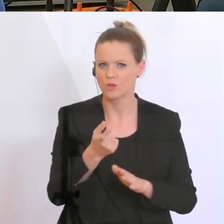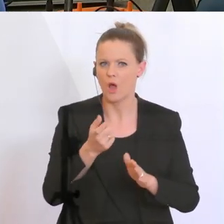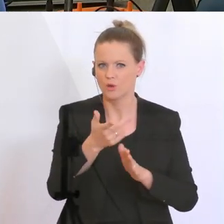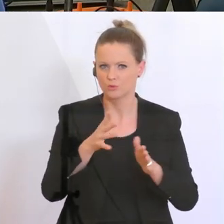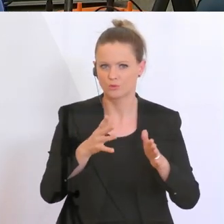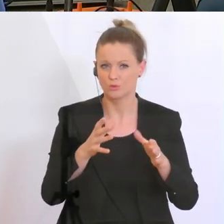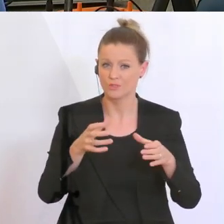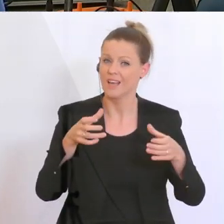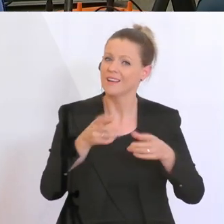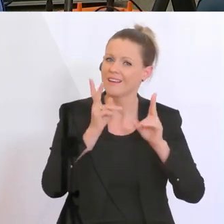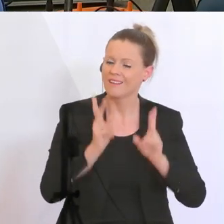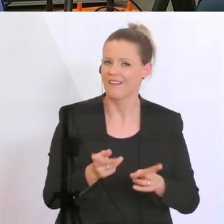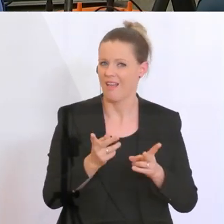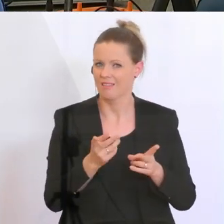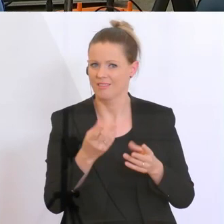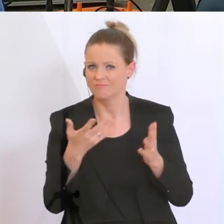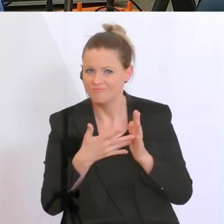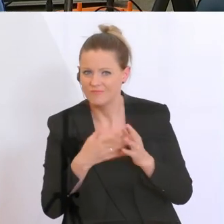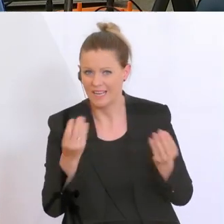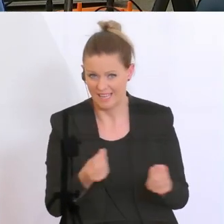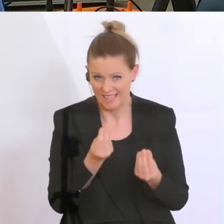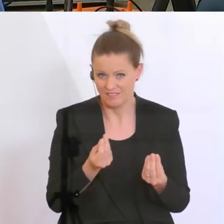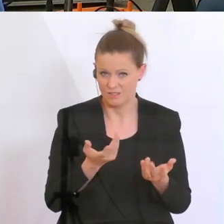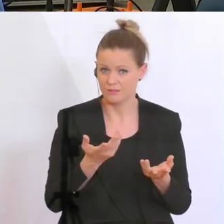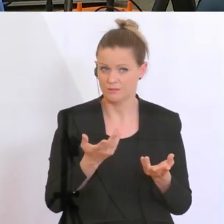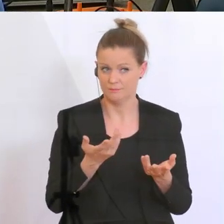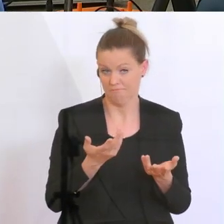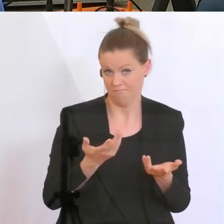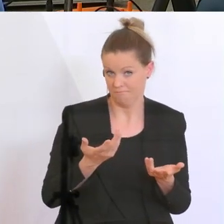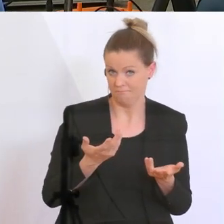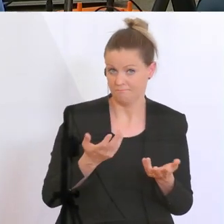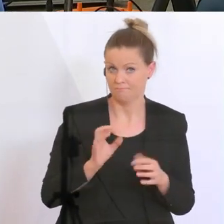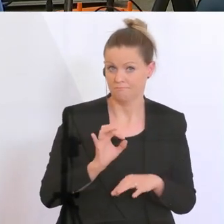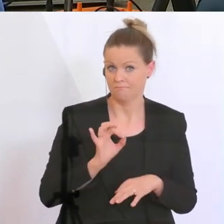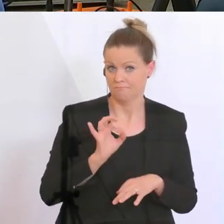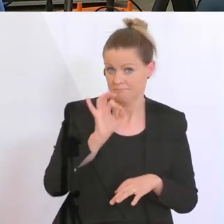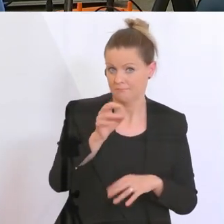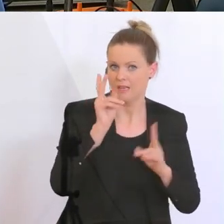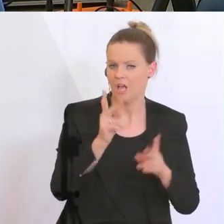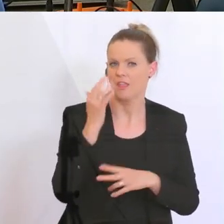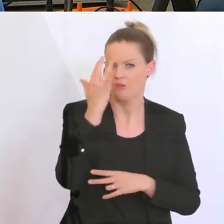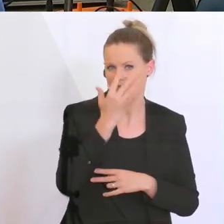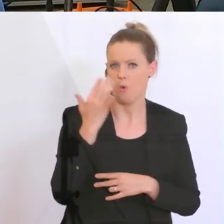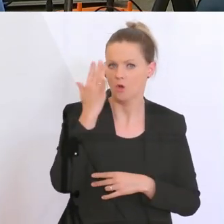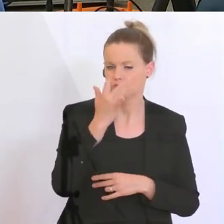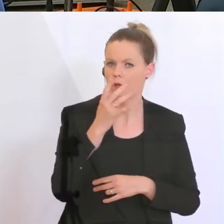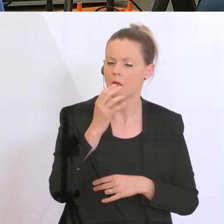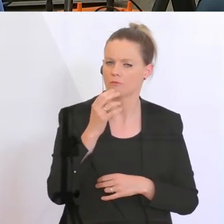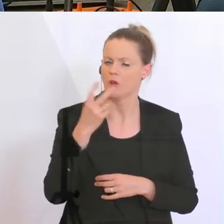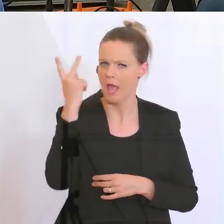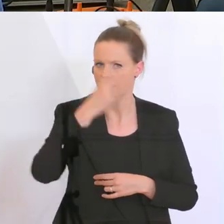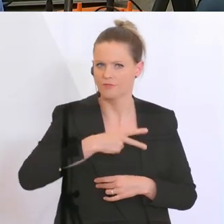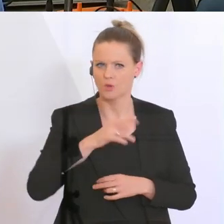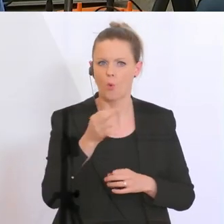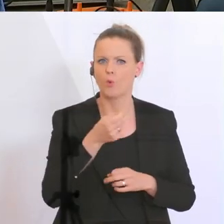Unternehmen zu ermöglichen. Ist das etwas, das Sie sich vorstellen könnten, womit Sie sich anfreunden könnten oder